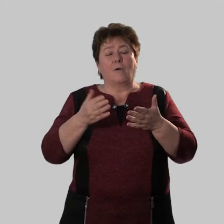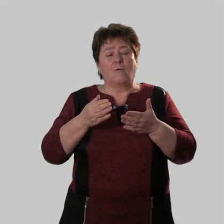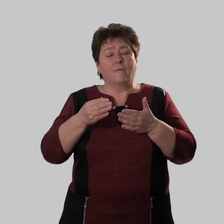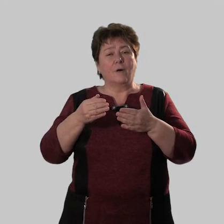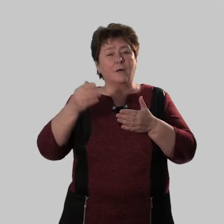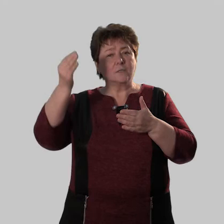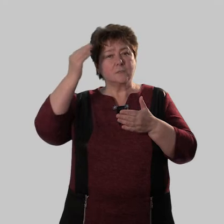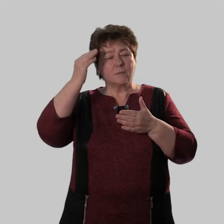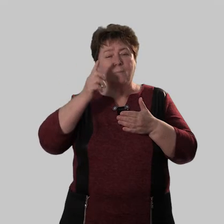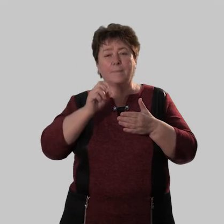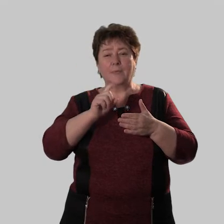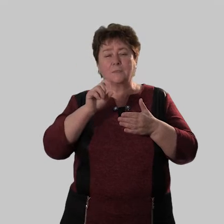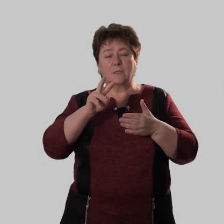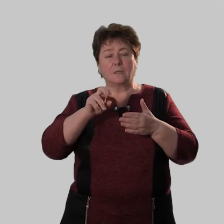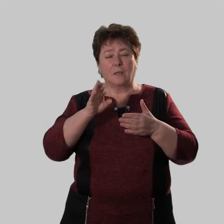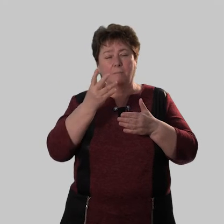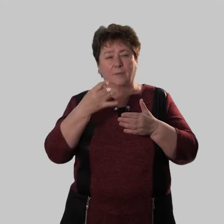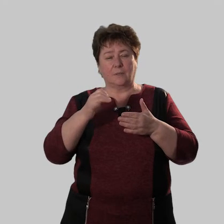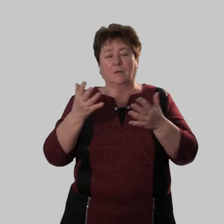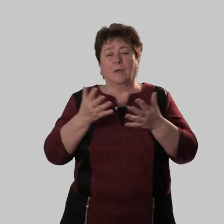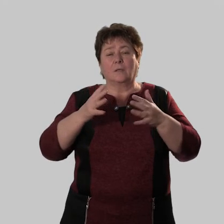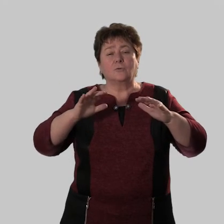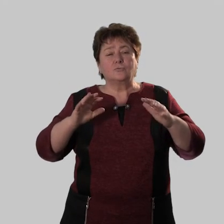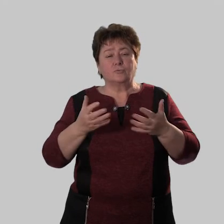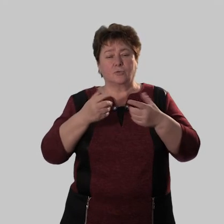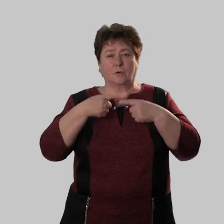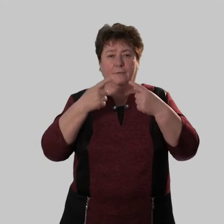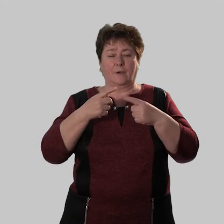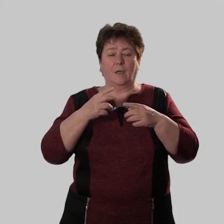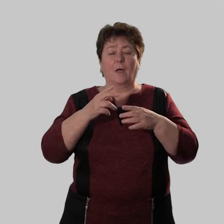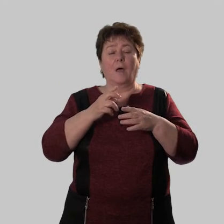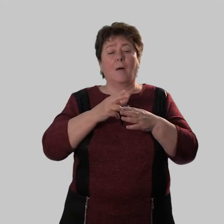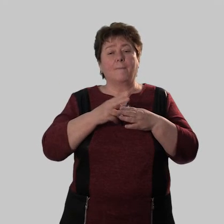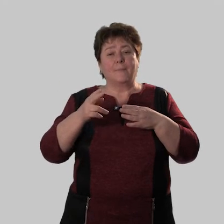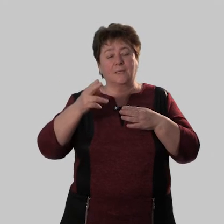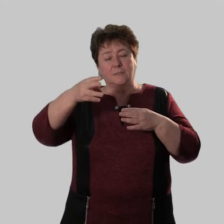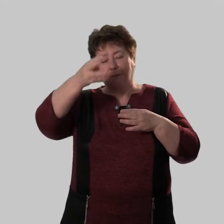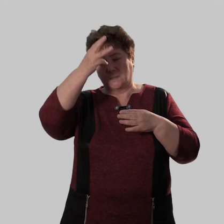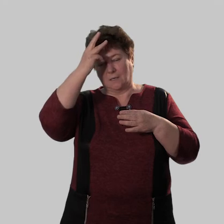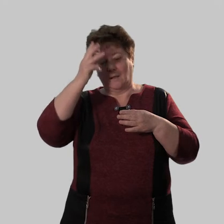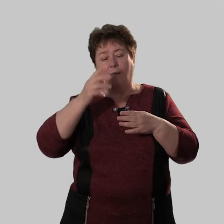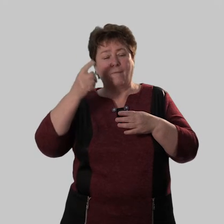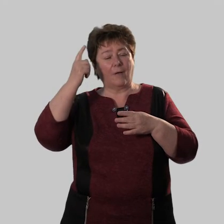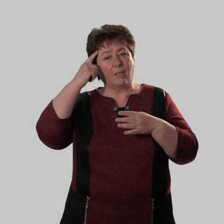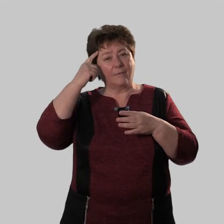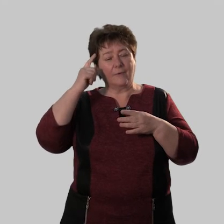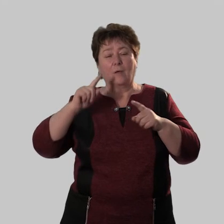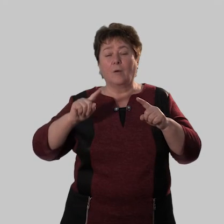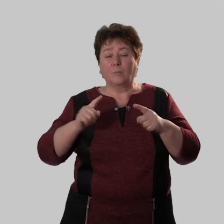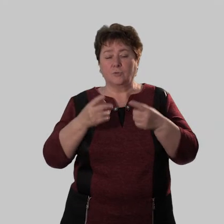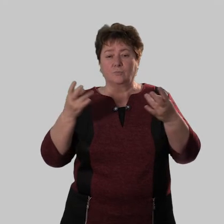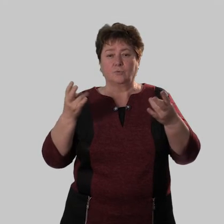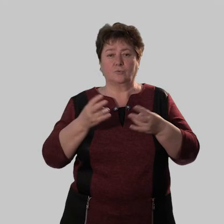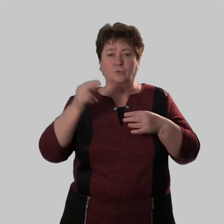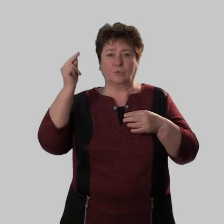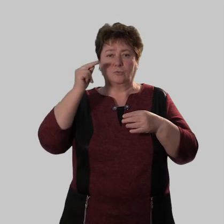значение слова безалаберный и в каких случаях говорят без царя в голове и